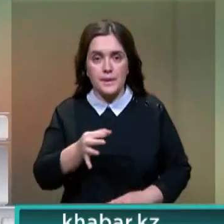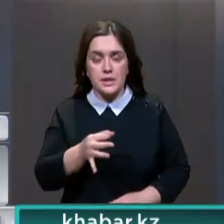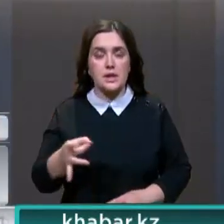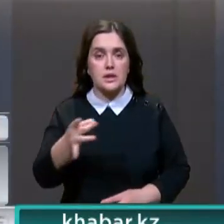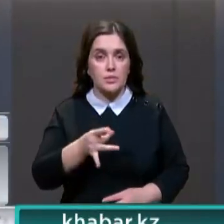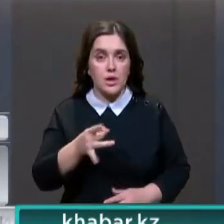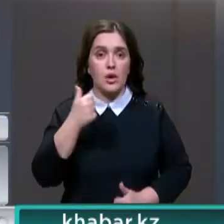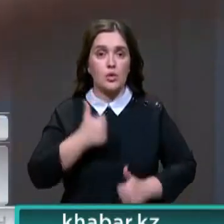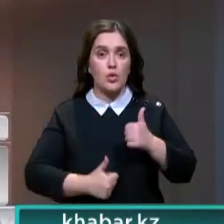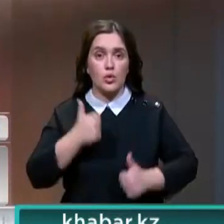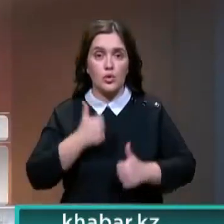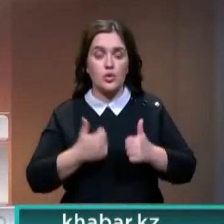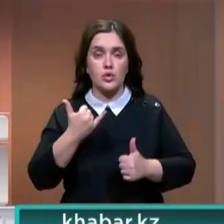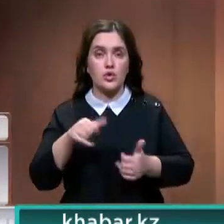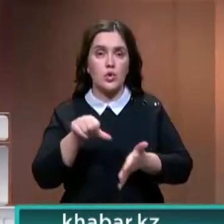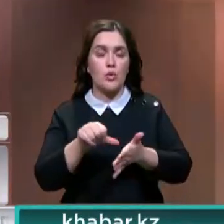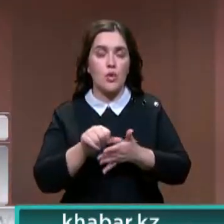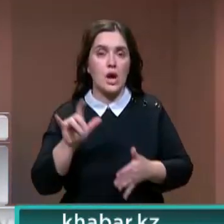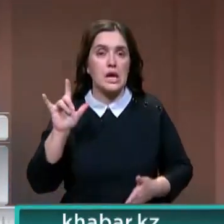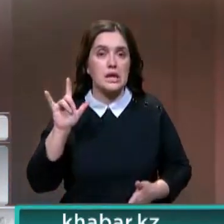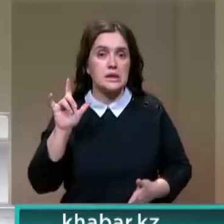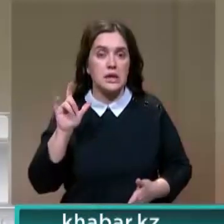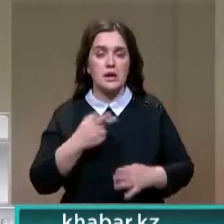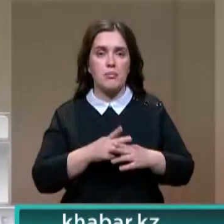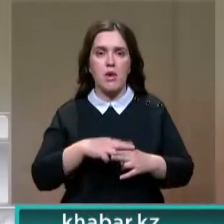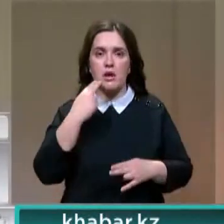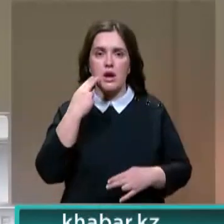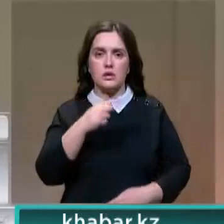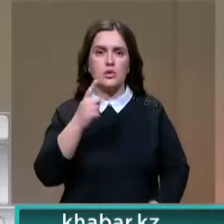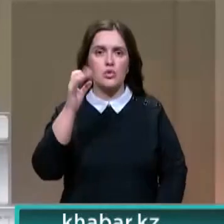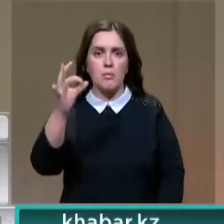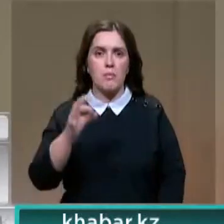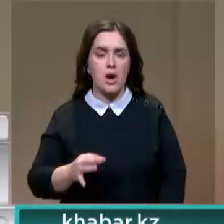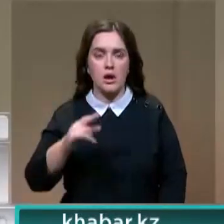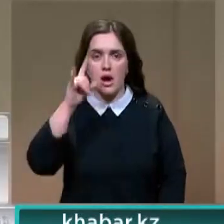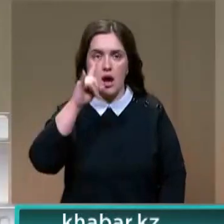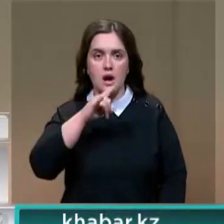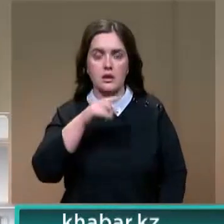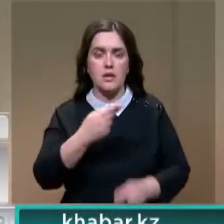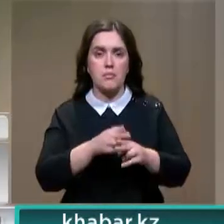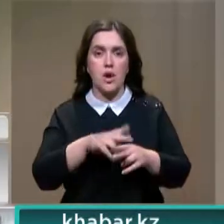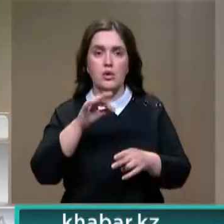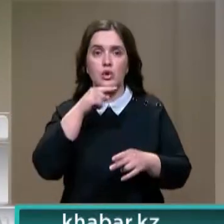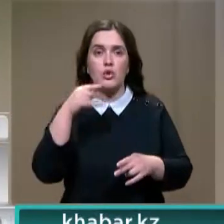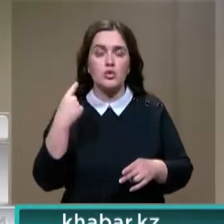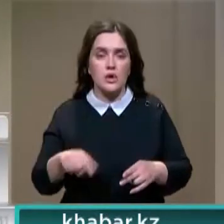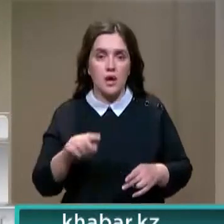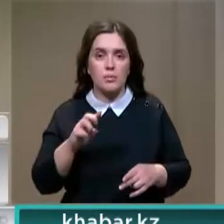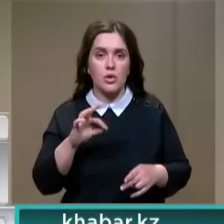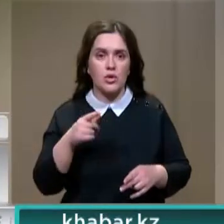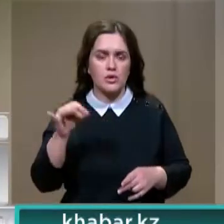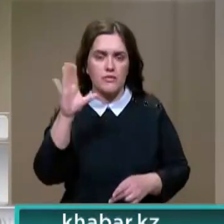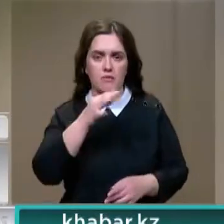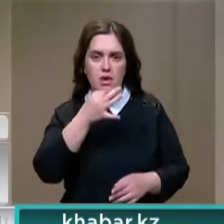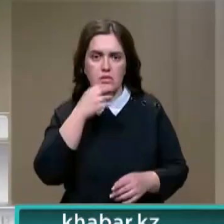конкурсах теперь покоряет Инстаграм. Качество, кстати, стопроцентного казахоязычного контента от русского блогера уже оценили.